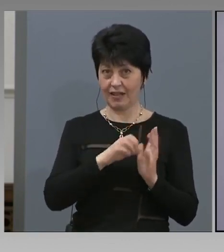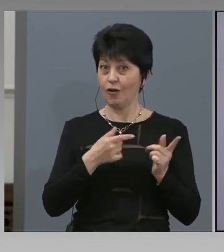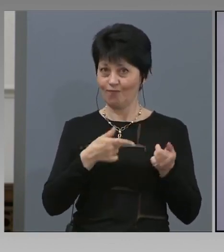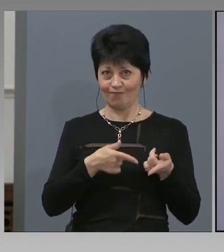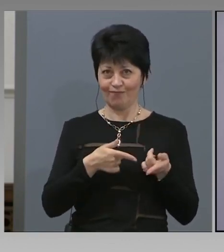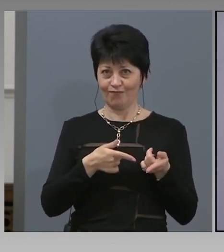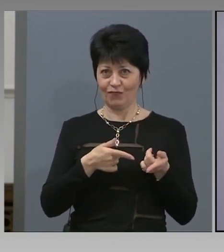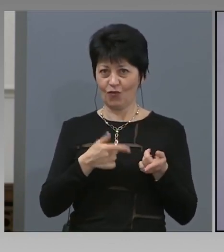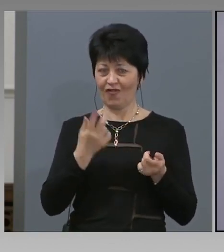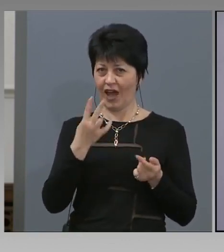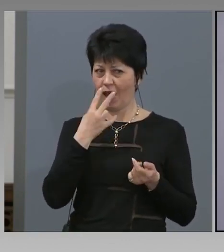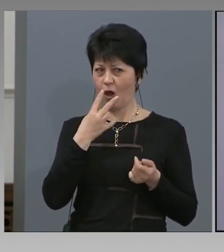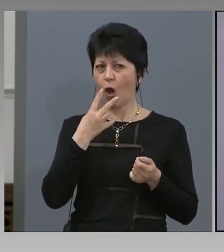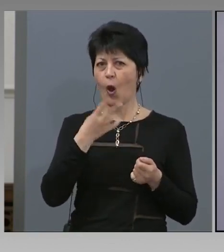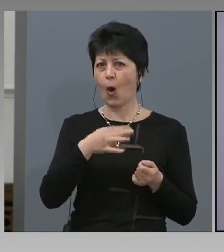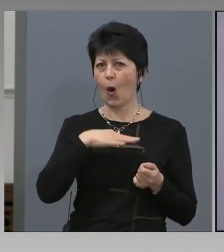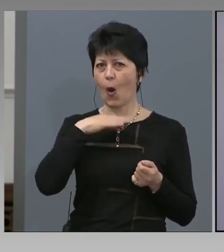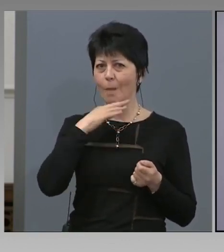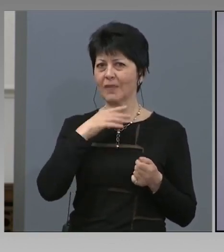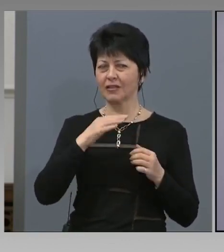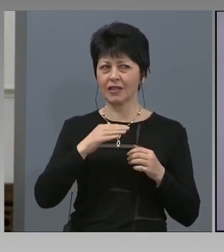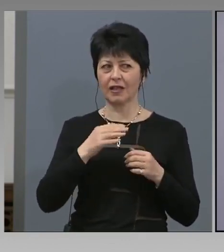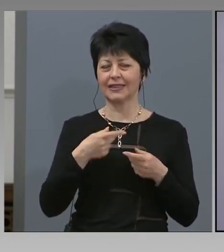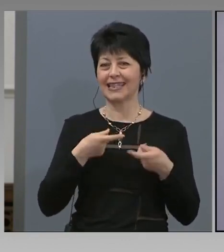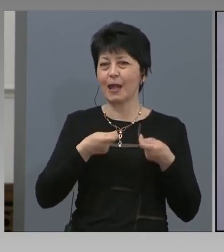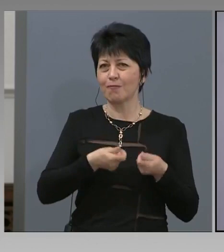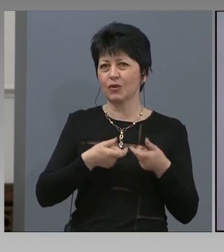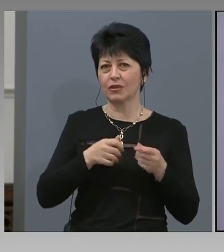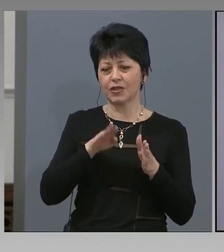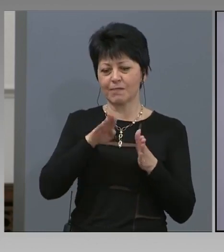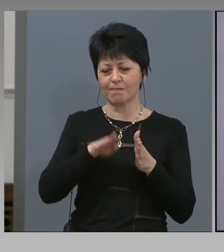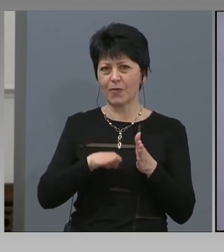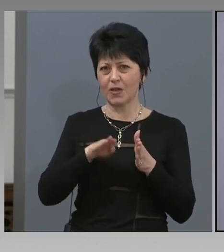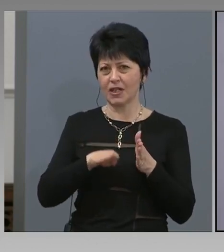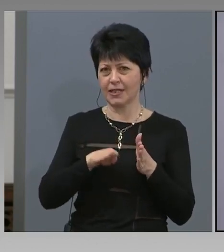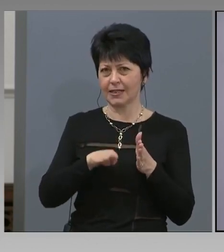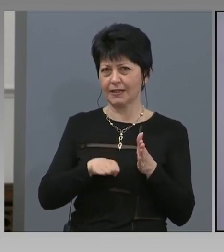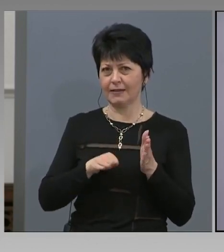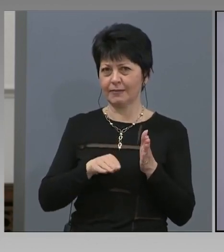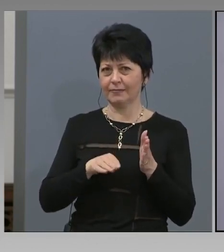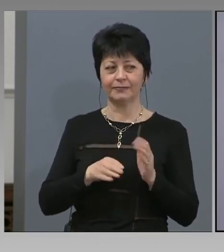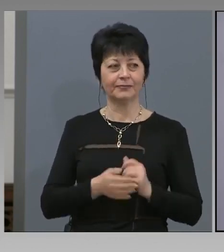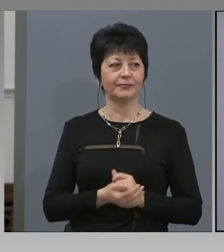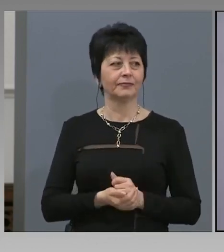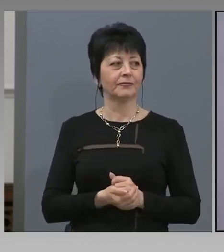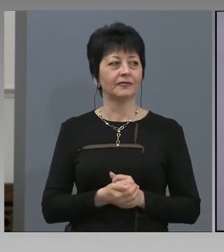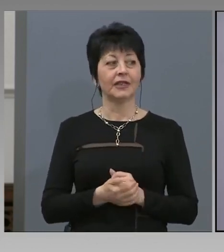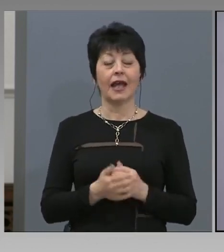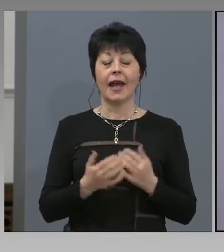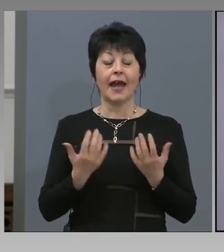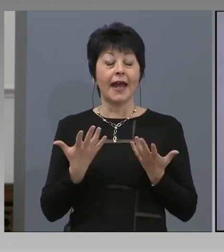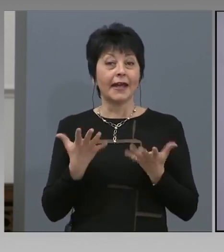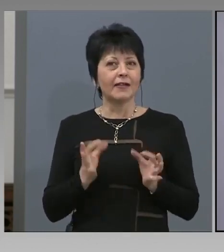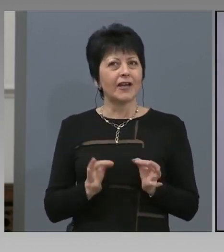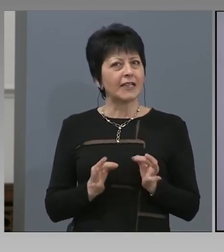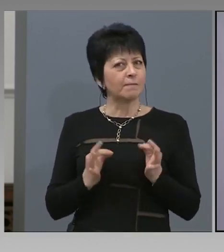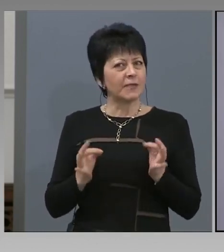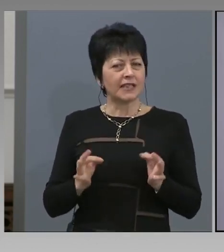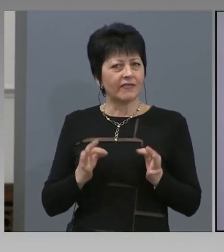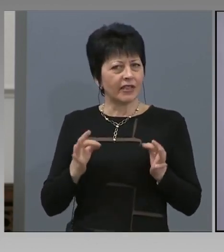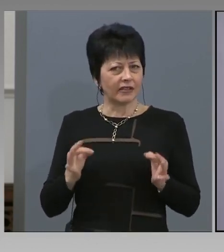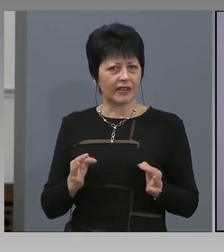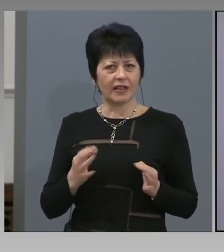поддържане на ниска статистика ли? Въпрос към министра Наниев. Каква е спецификацията на